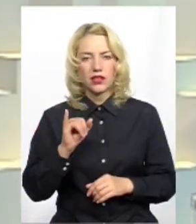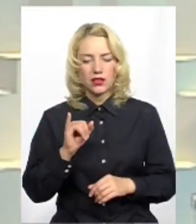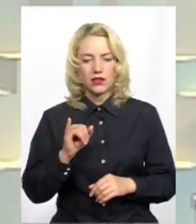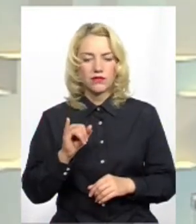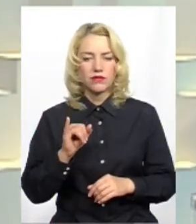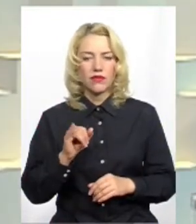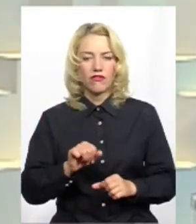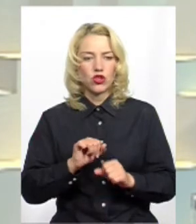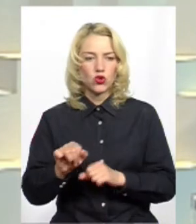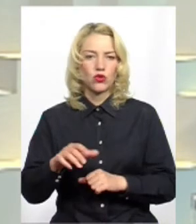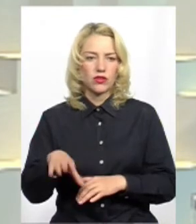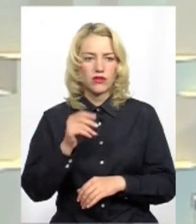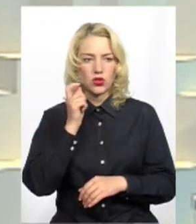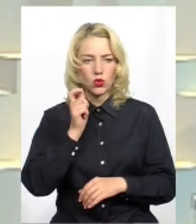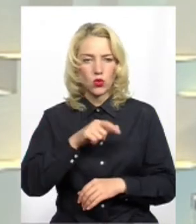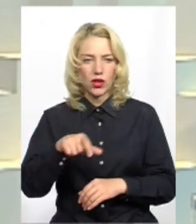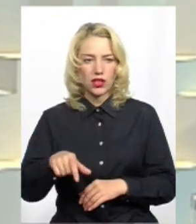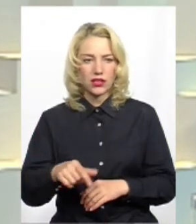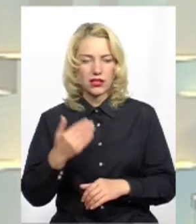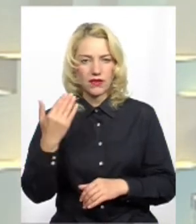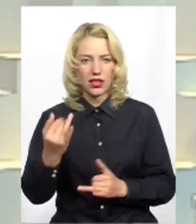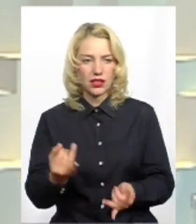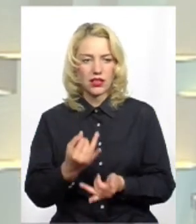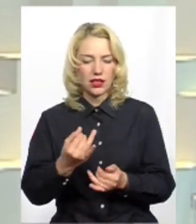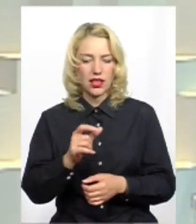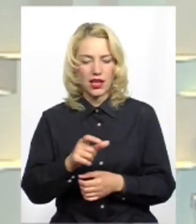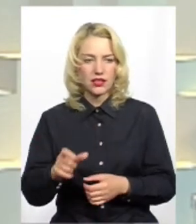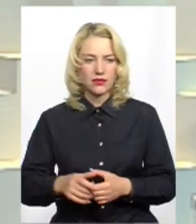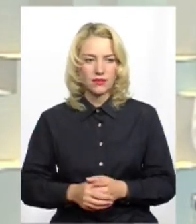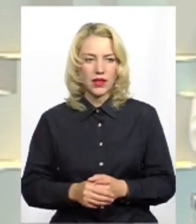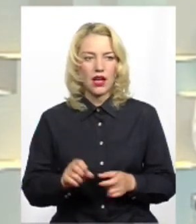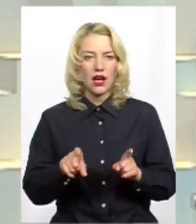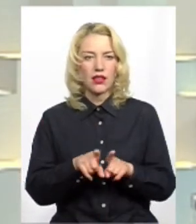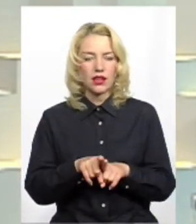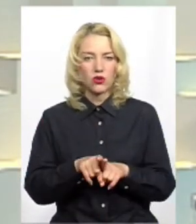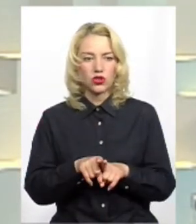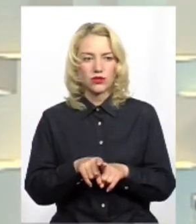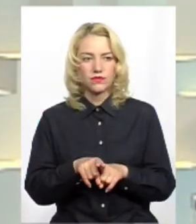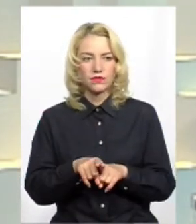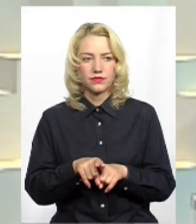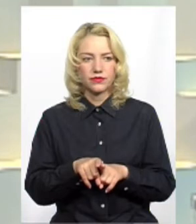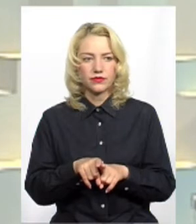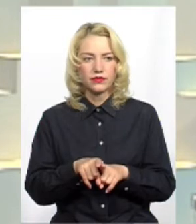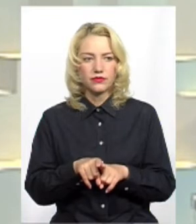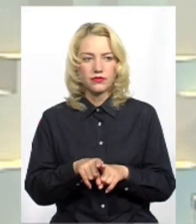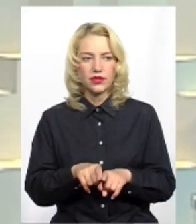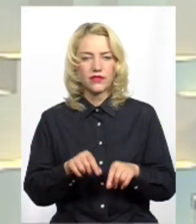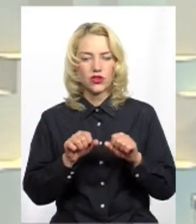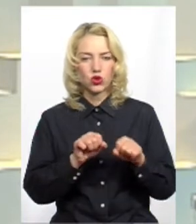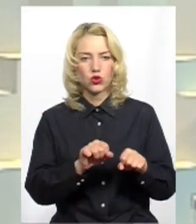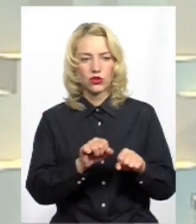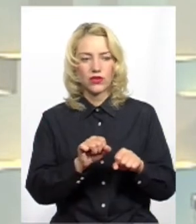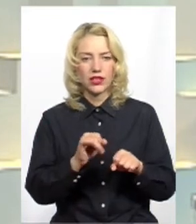всіх українців і їхніх інтересів. А також відстоювання